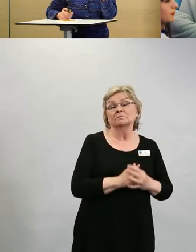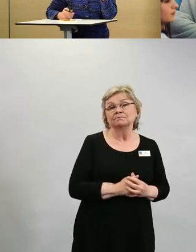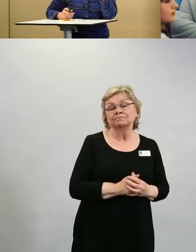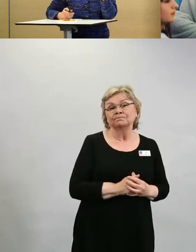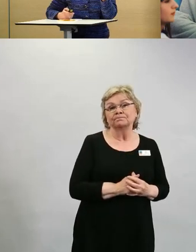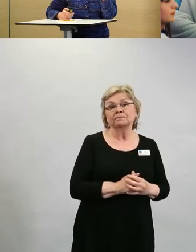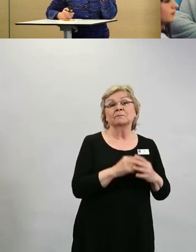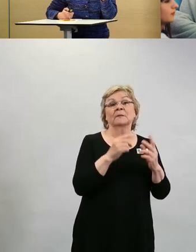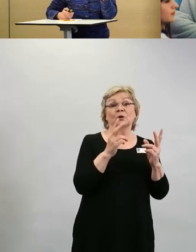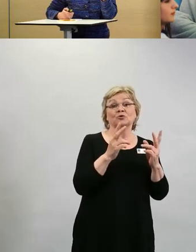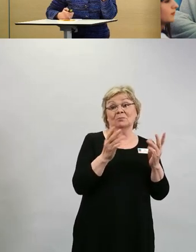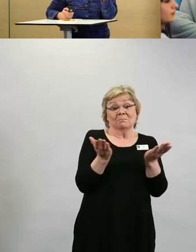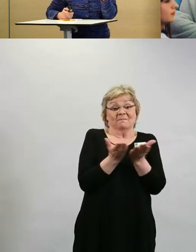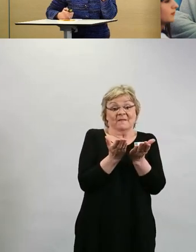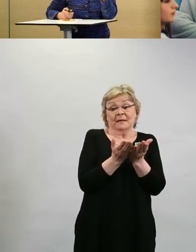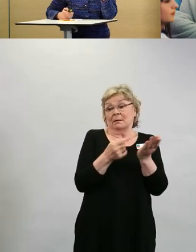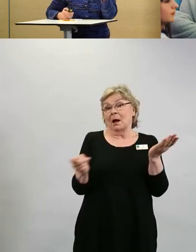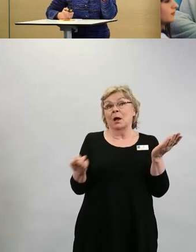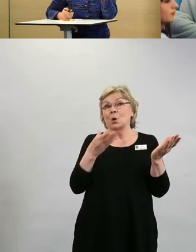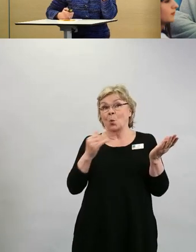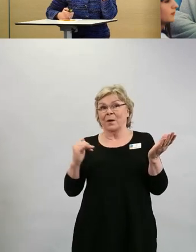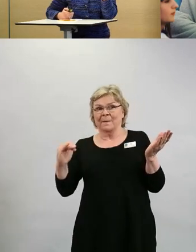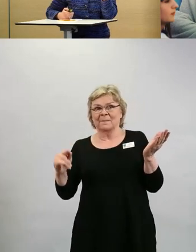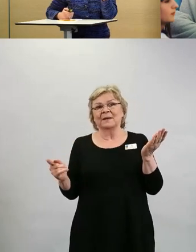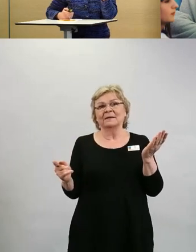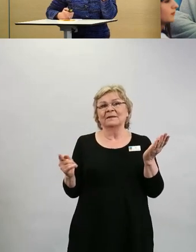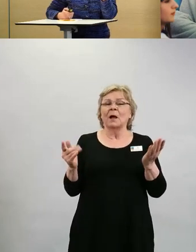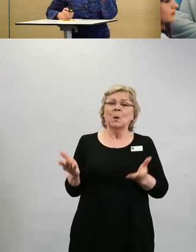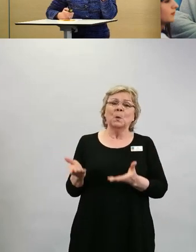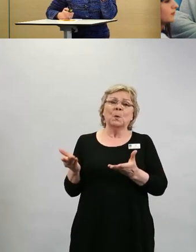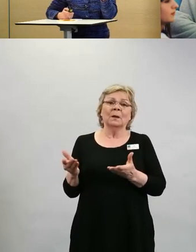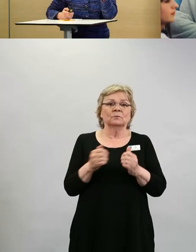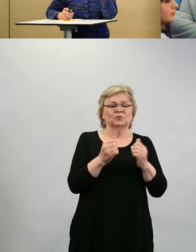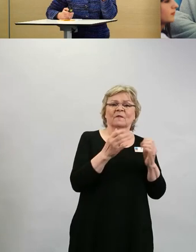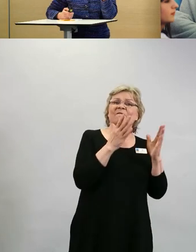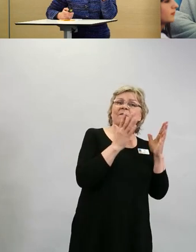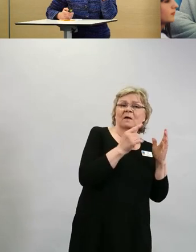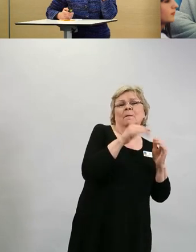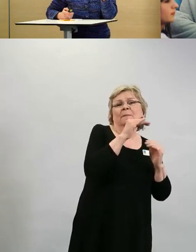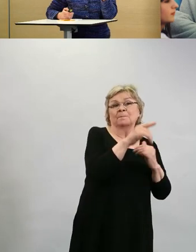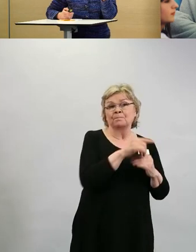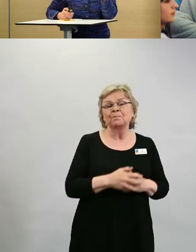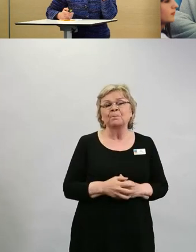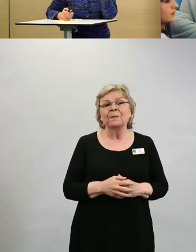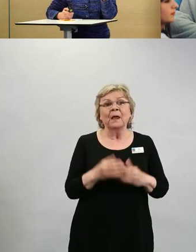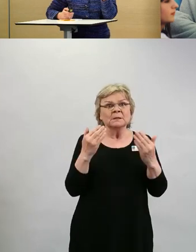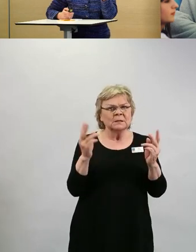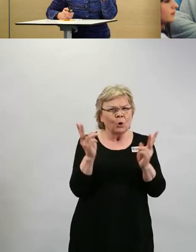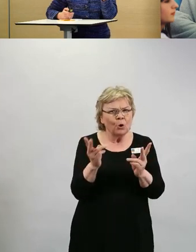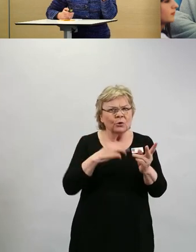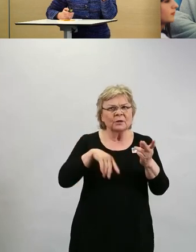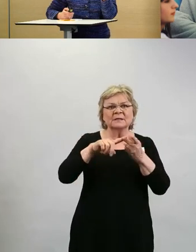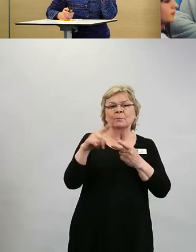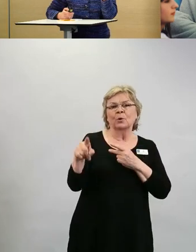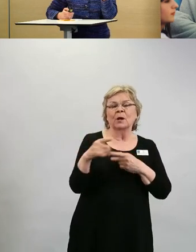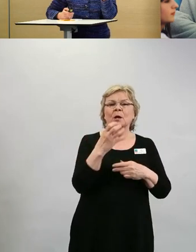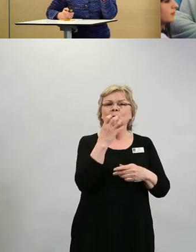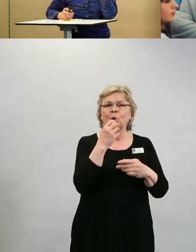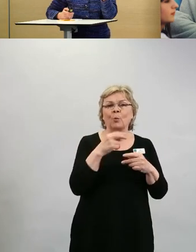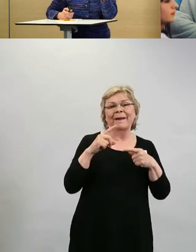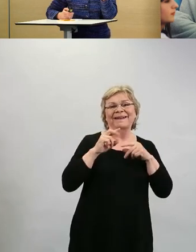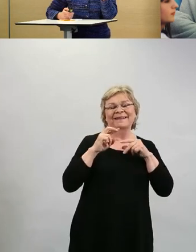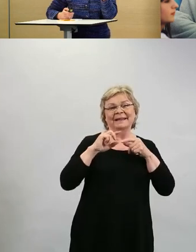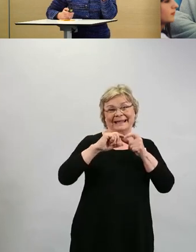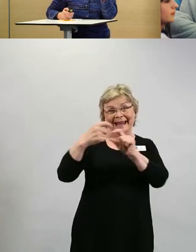suurempia kuin nuoremmilla. Toki erilaisia muitakin eroja on näiden kylmäketjuissa. RNA-rokotteet ovat paljon